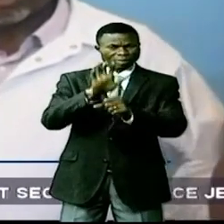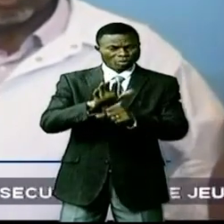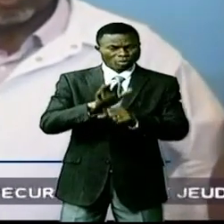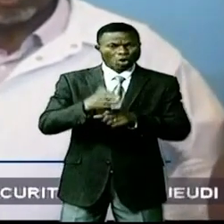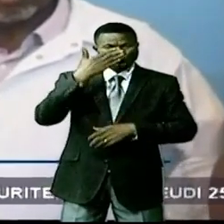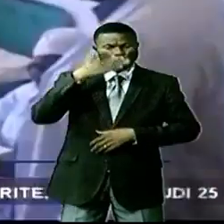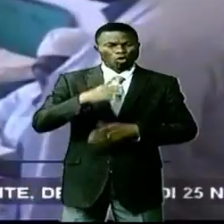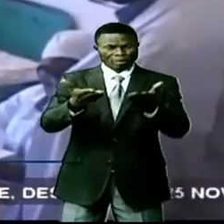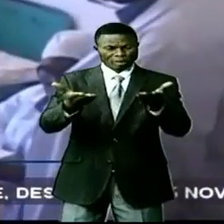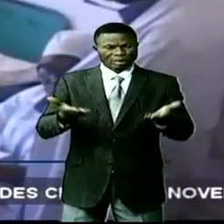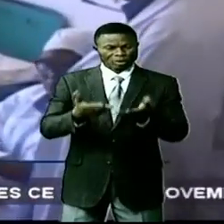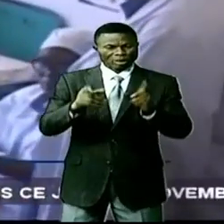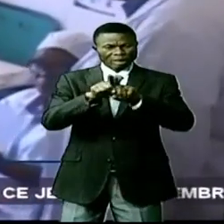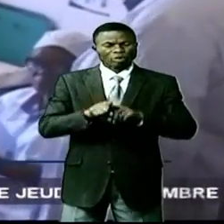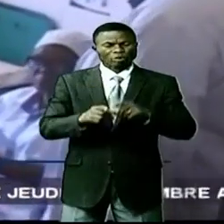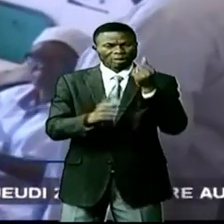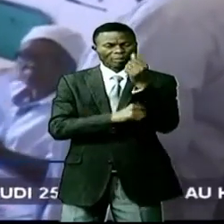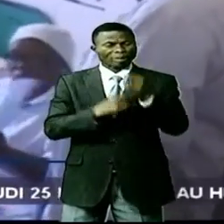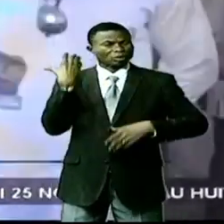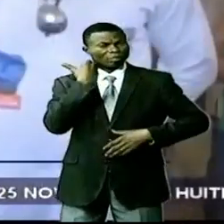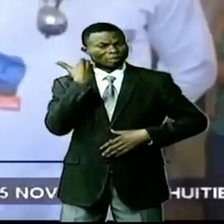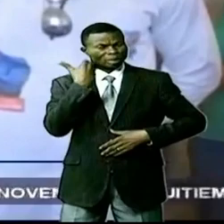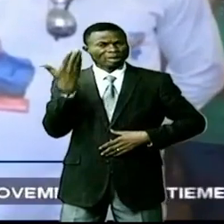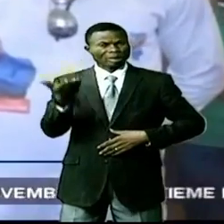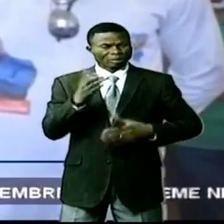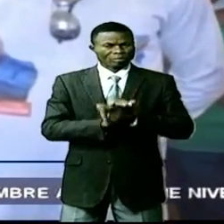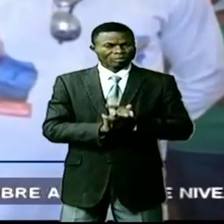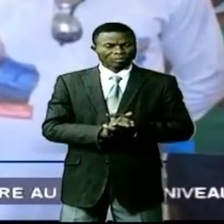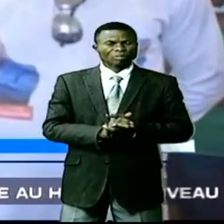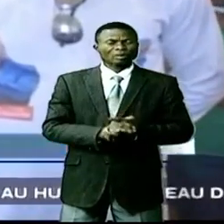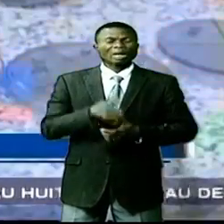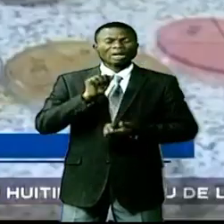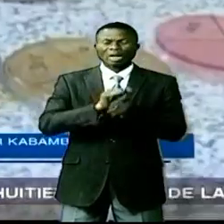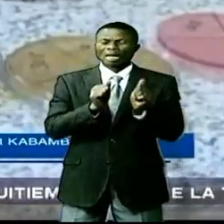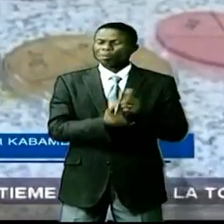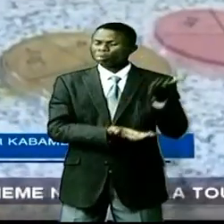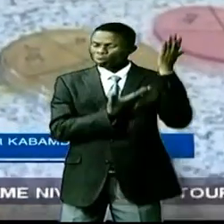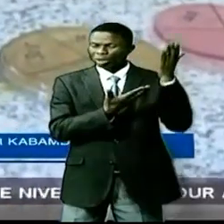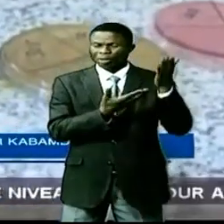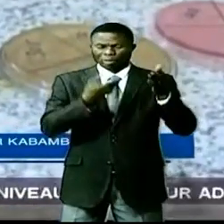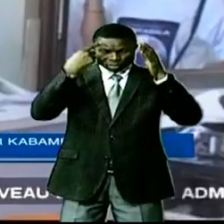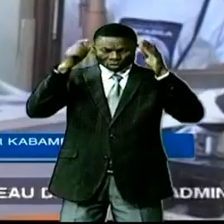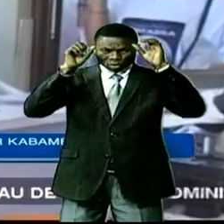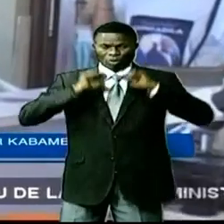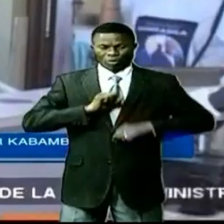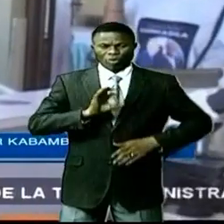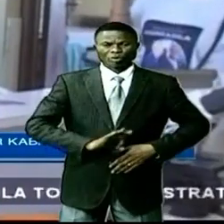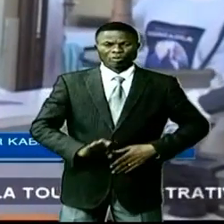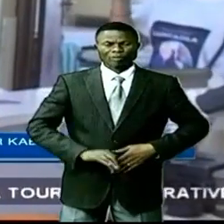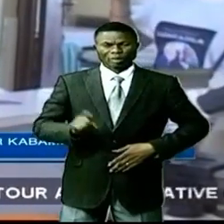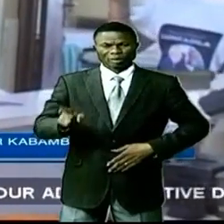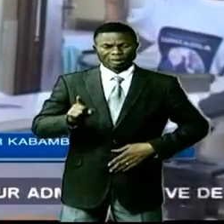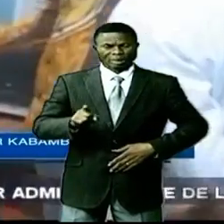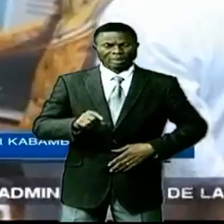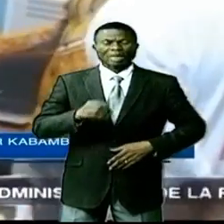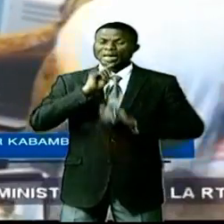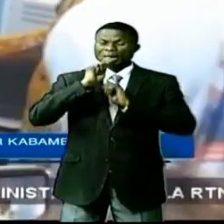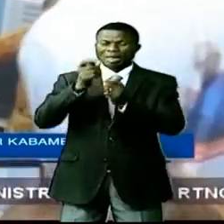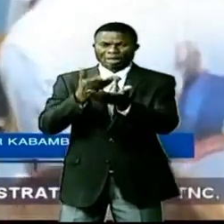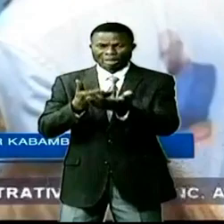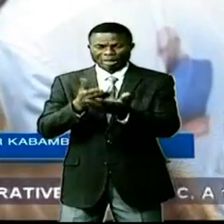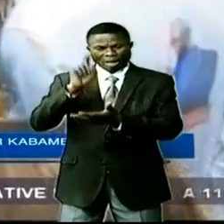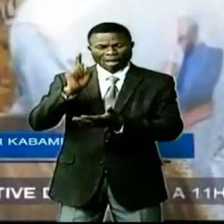les patients. Le bien-être des personnes étant une priorité pour le président de la République, Yannick Loutandila par ses gestes